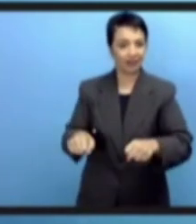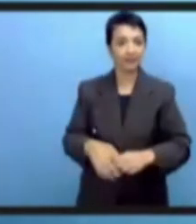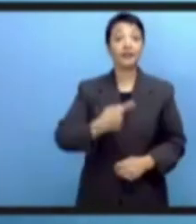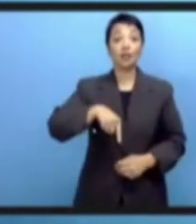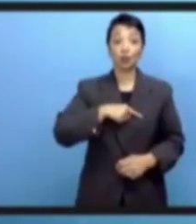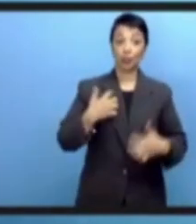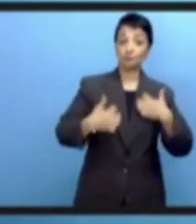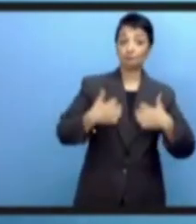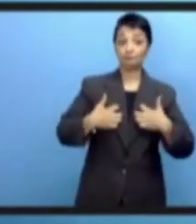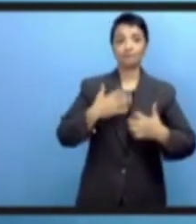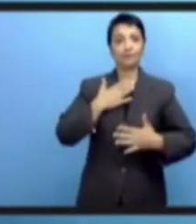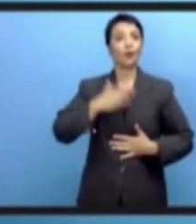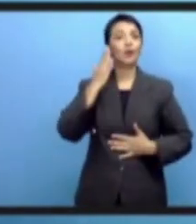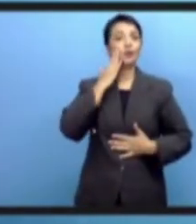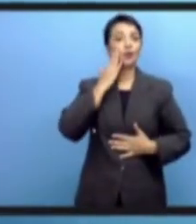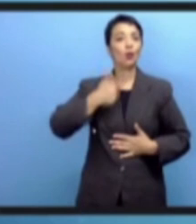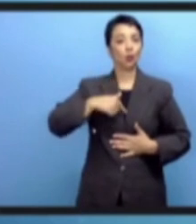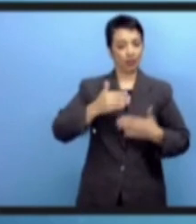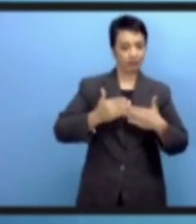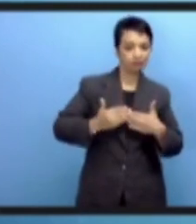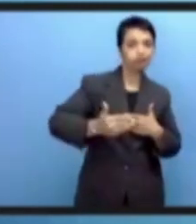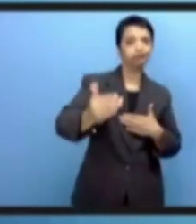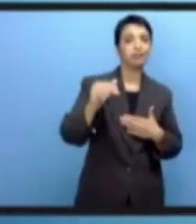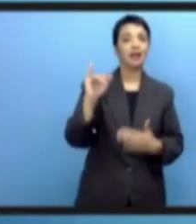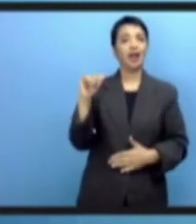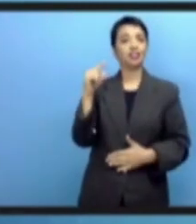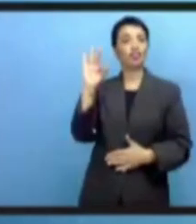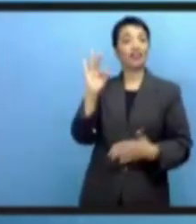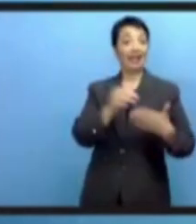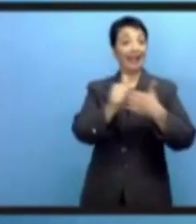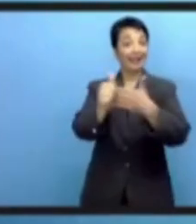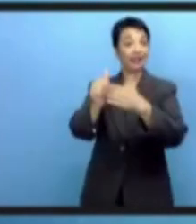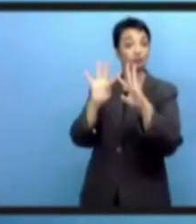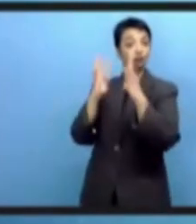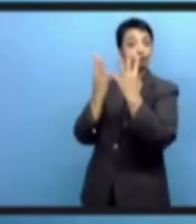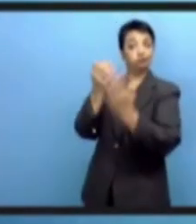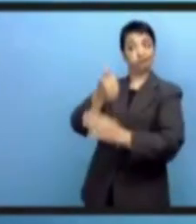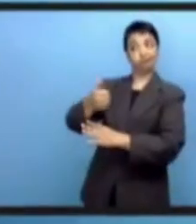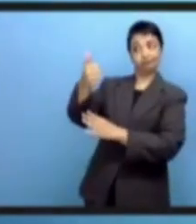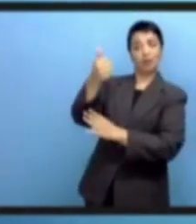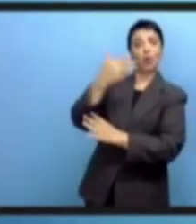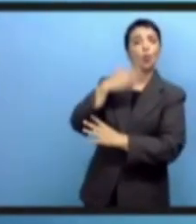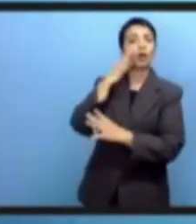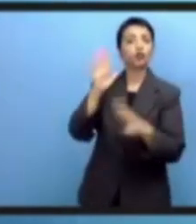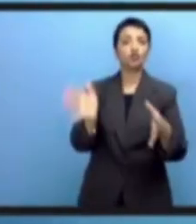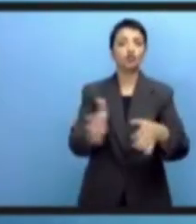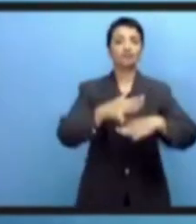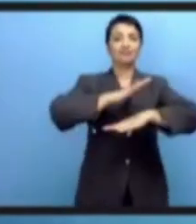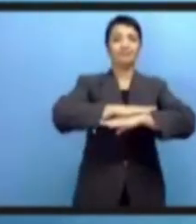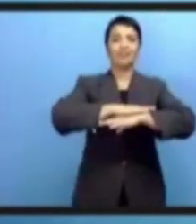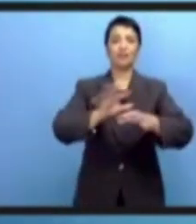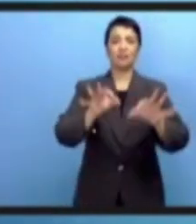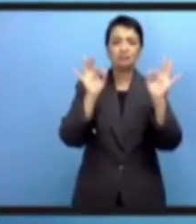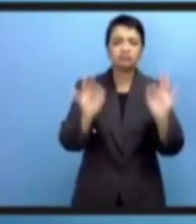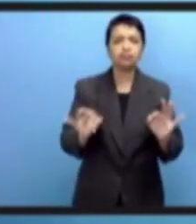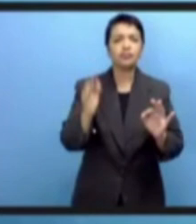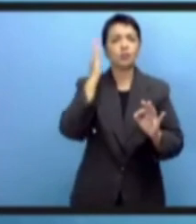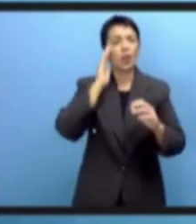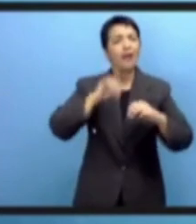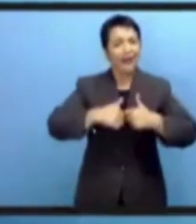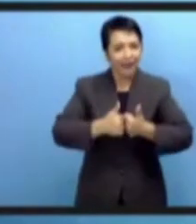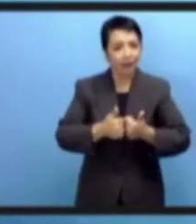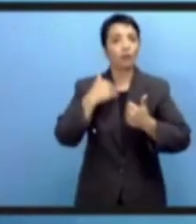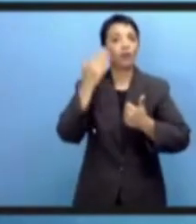области управления интернетом. с нетерпением ждем возможности консолидировать IGF в качестве платформы для